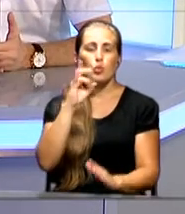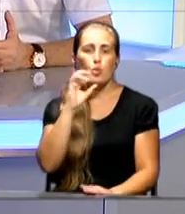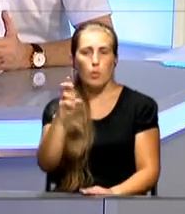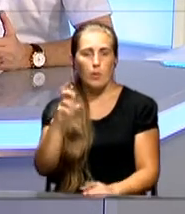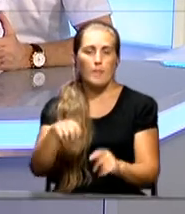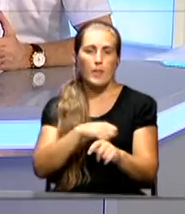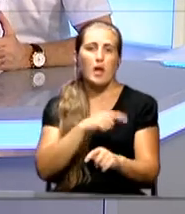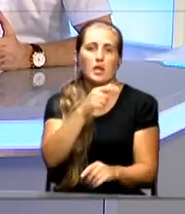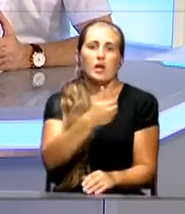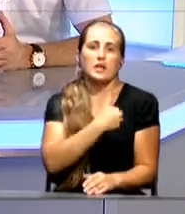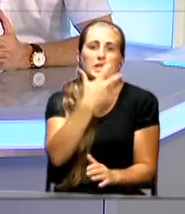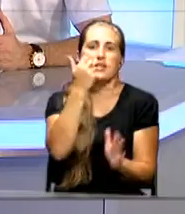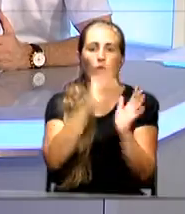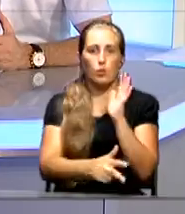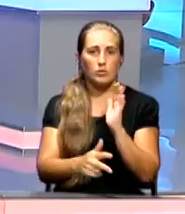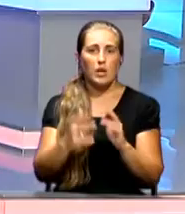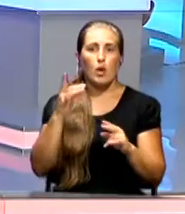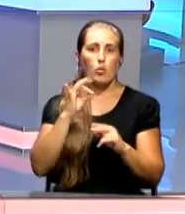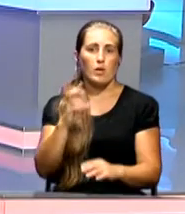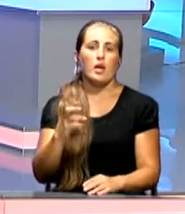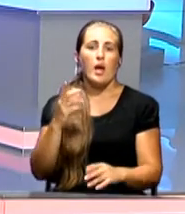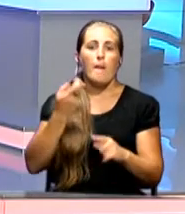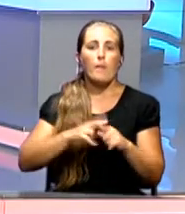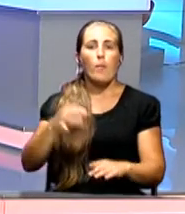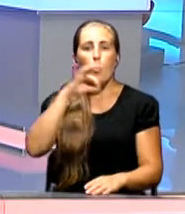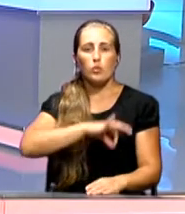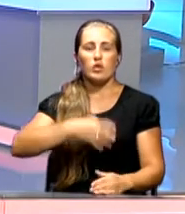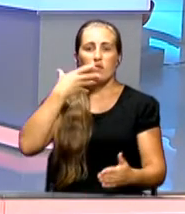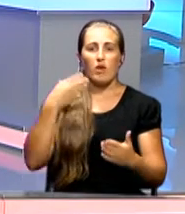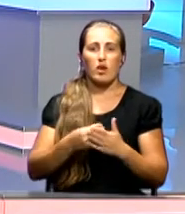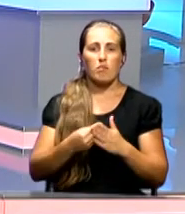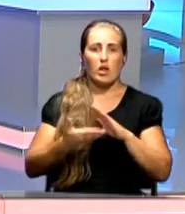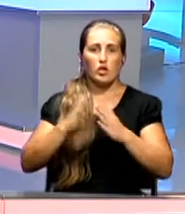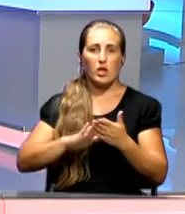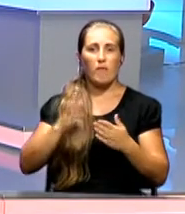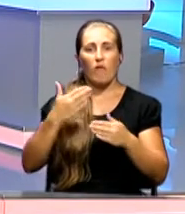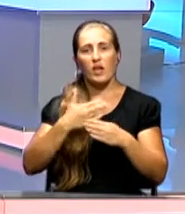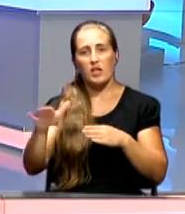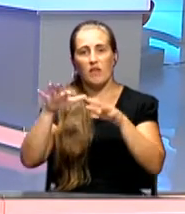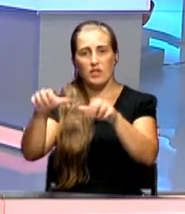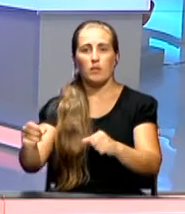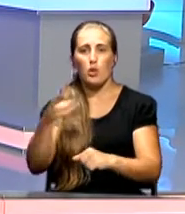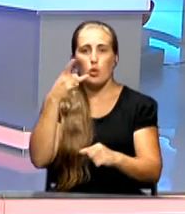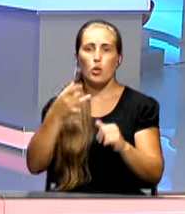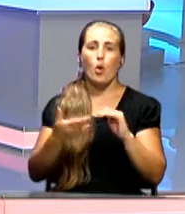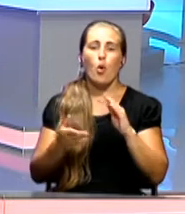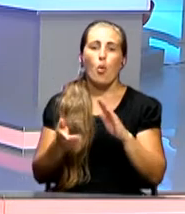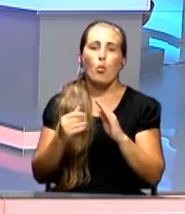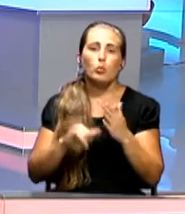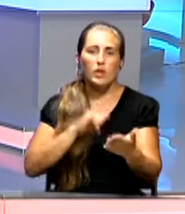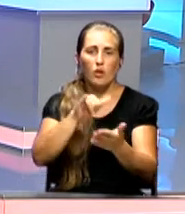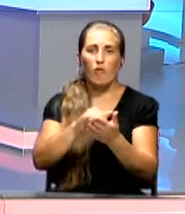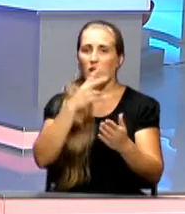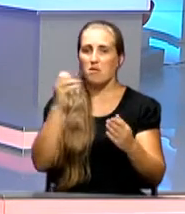установить 380 рублей. То есть пользуются своим монопольным положением в отдельно взятом районе и устанавливают необоснованные тарифы.